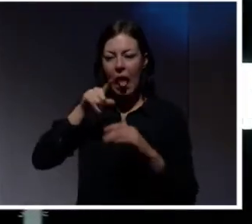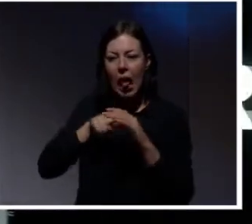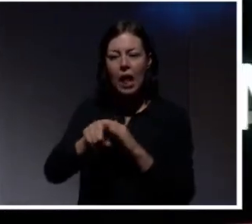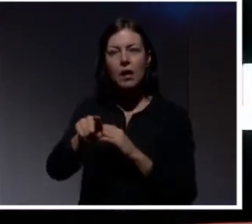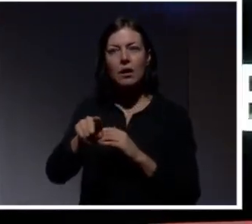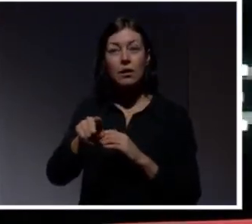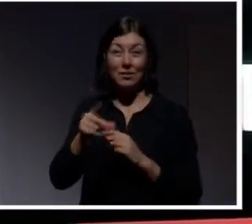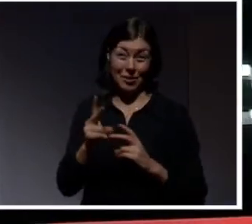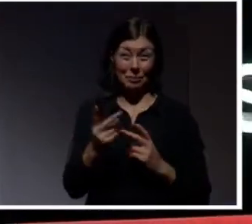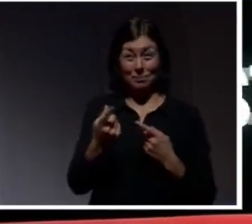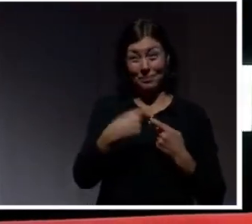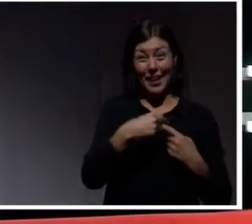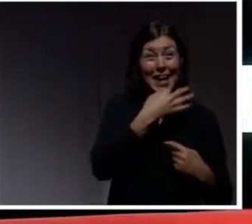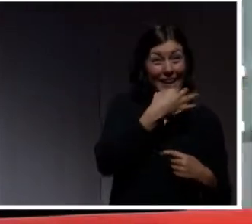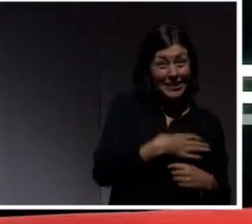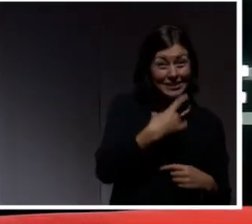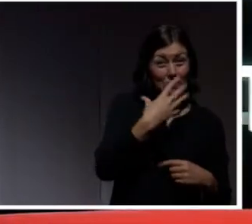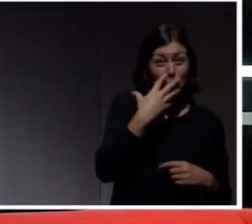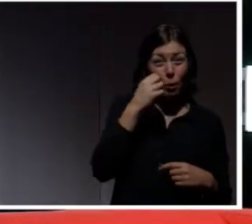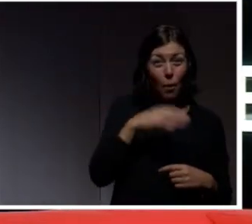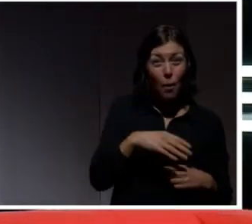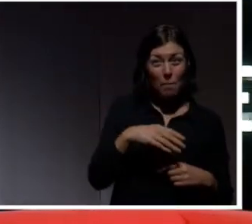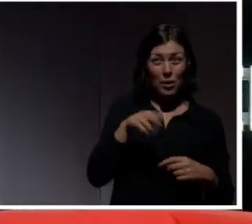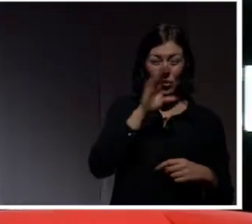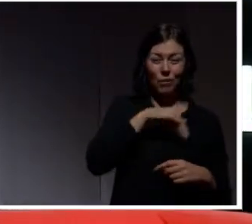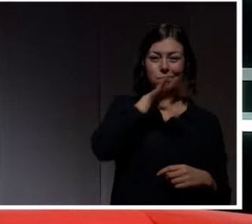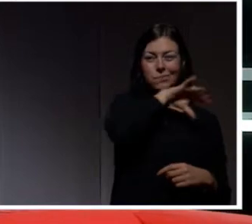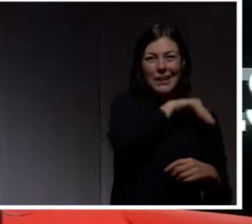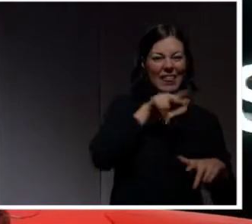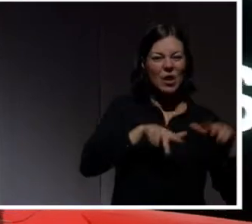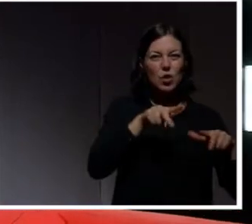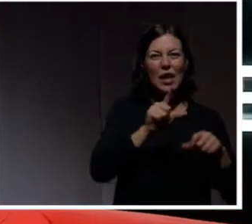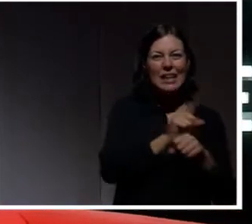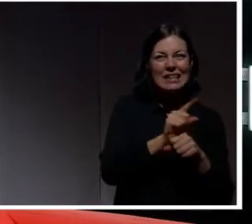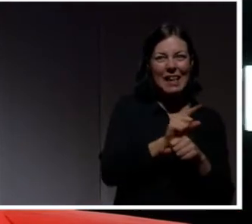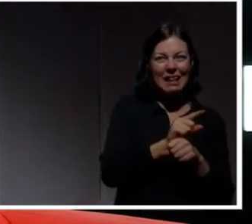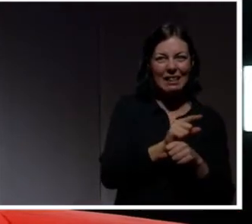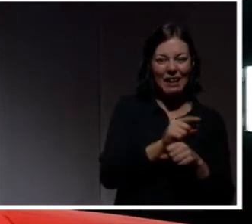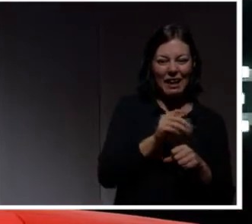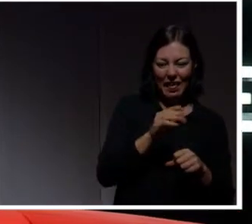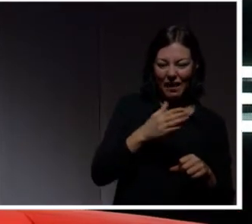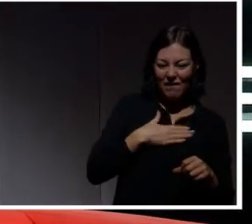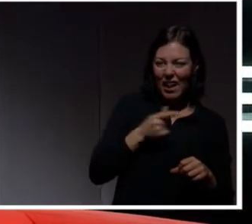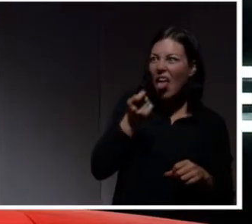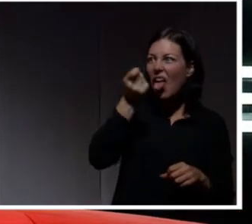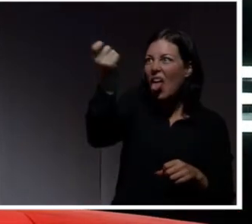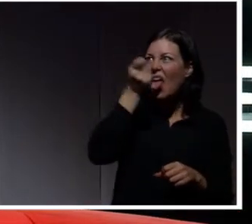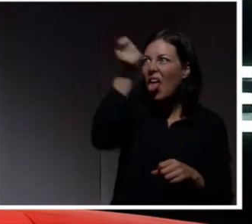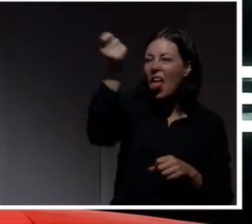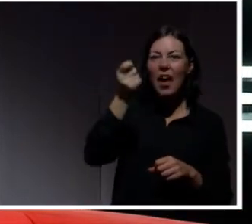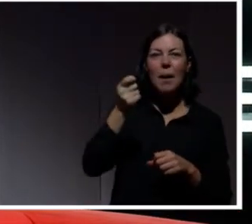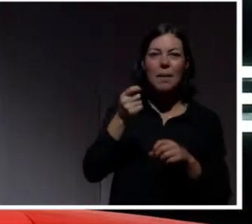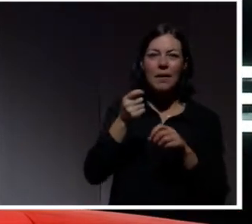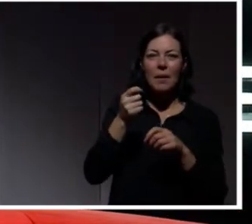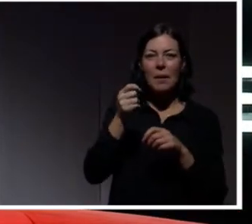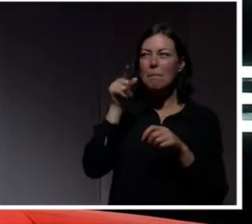apropå risk. Som under dinosauriernas tid skulle ta en pinne och peta ögat på en T-Rex bara för att se